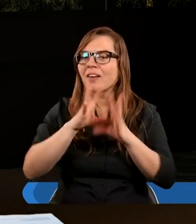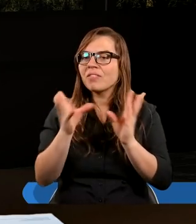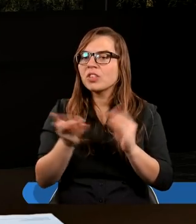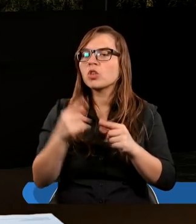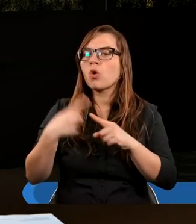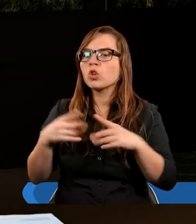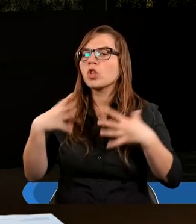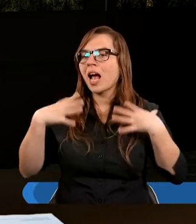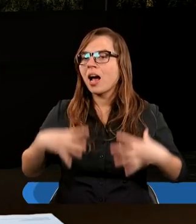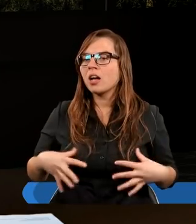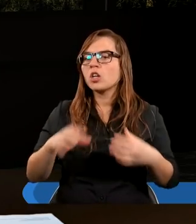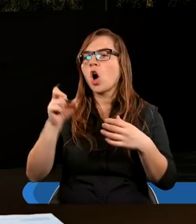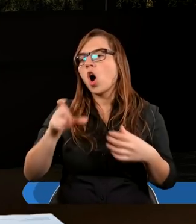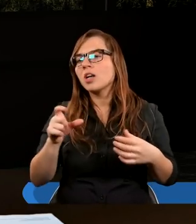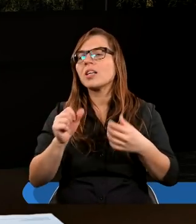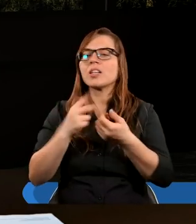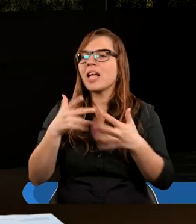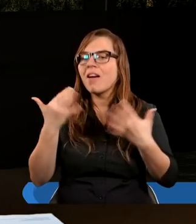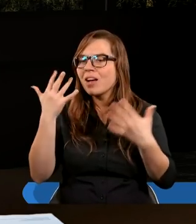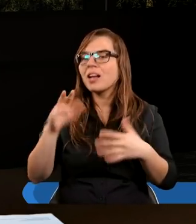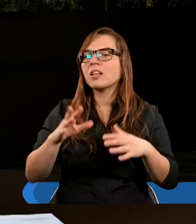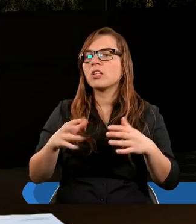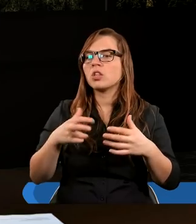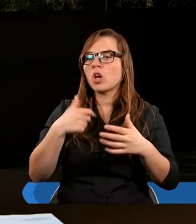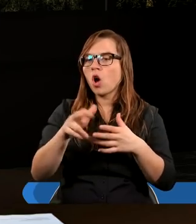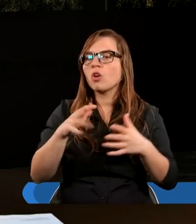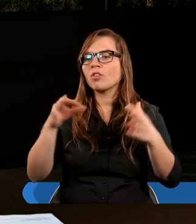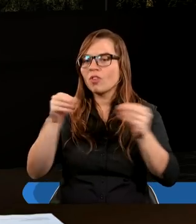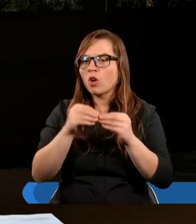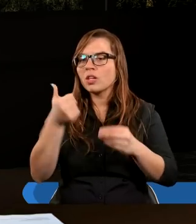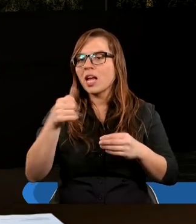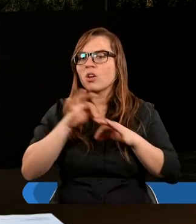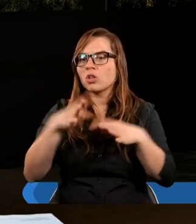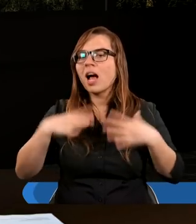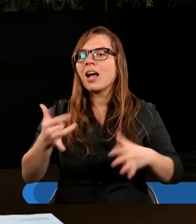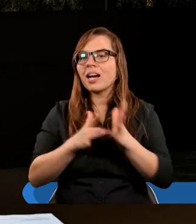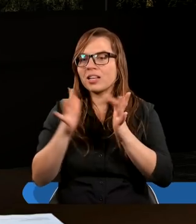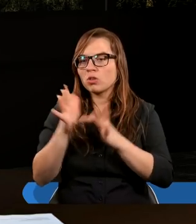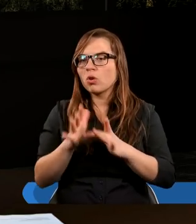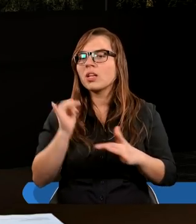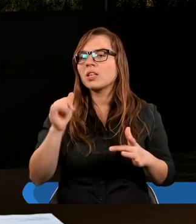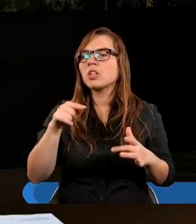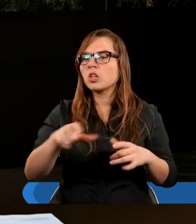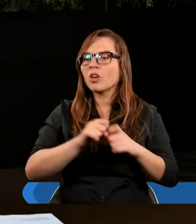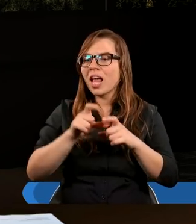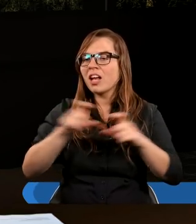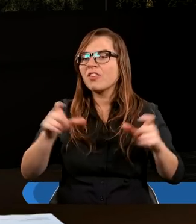członki ciała, chociaż ich jest wiele, tworzą jedno ciało, tak i Chrystus. Bo też w jednym duchu